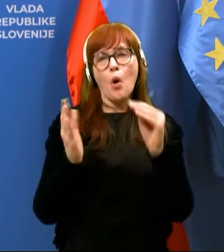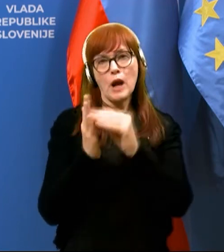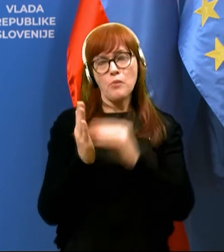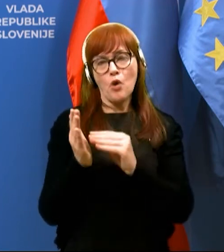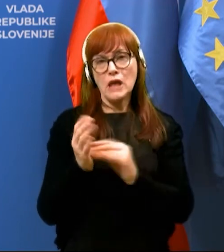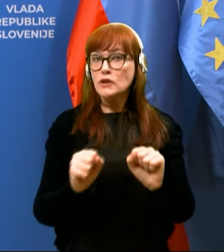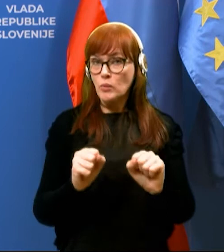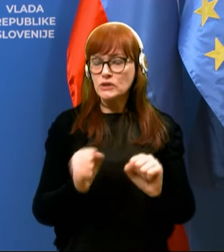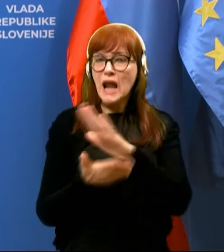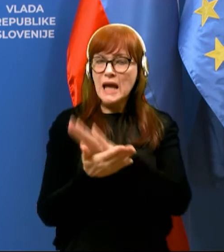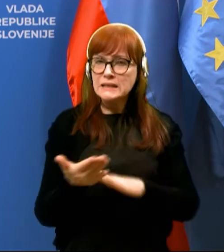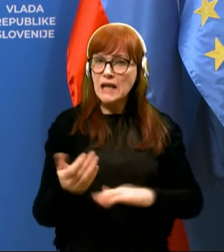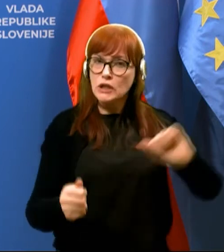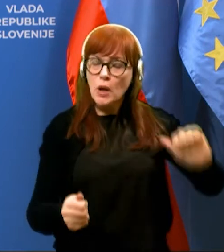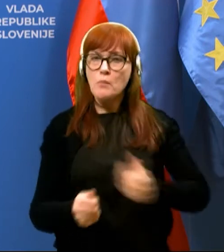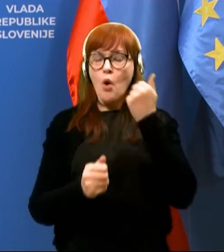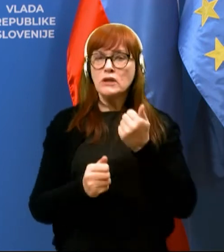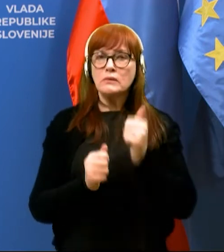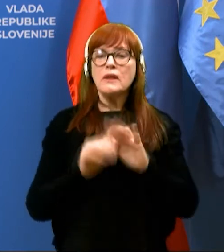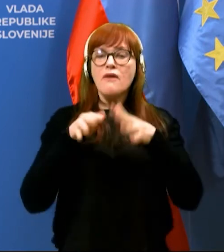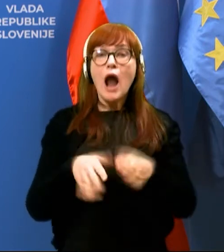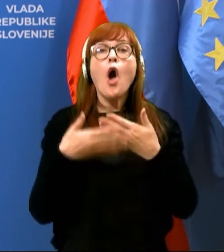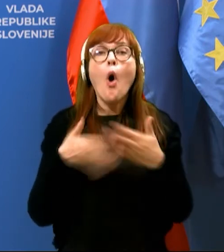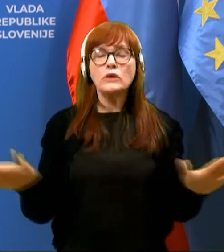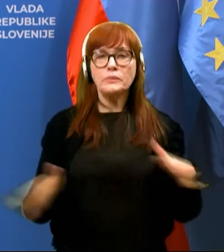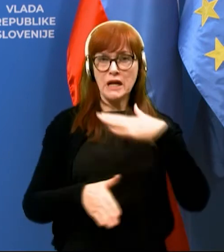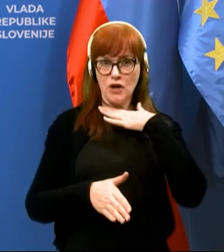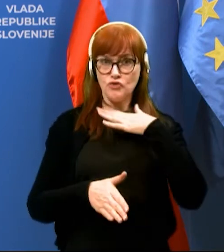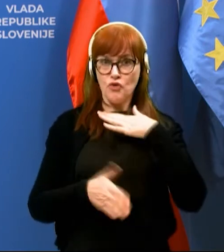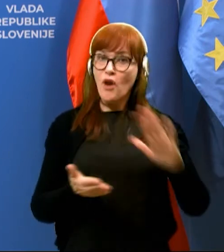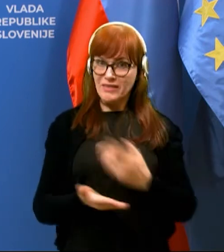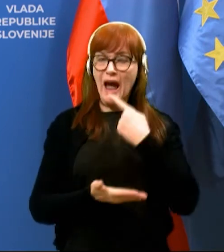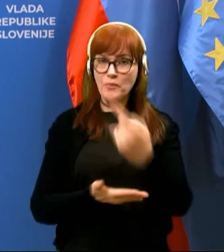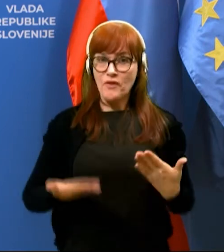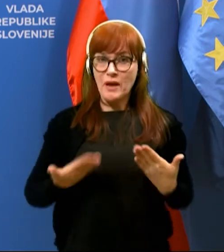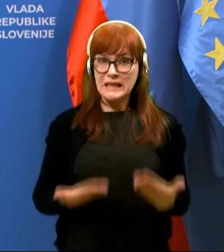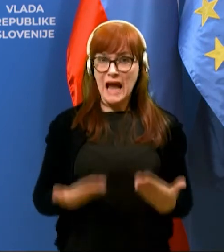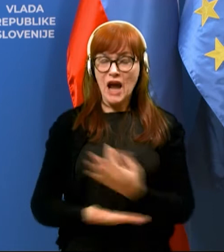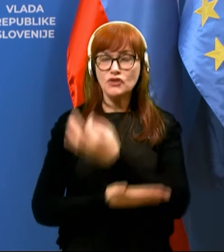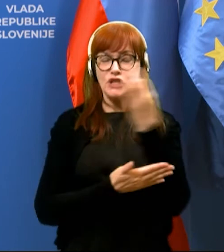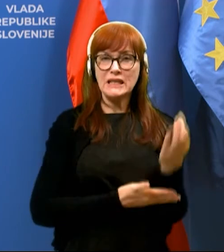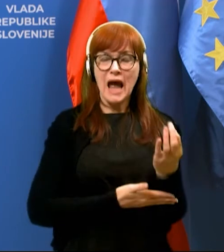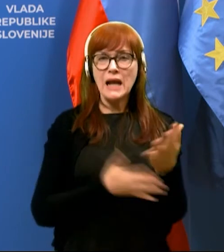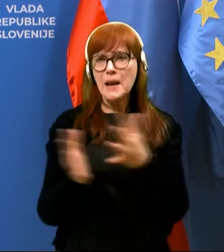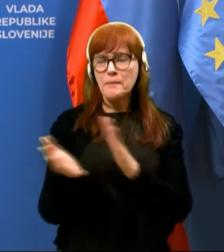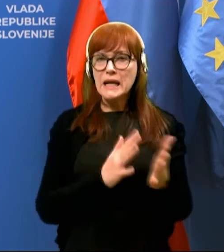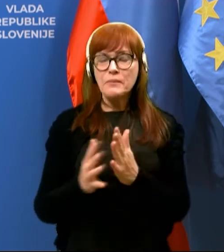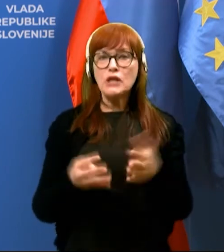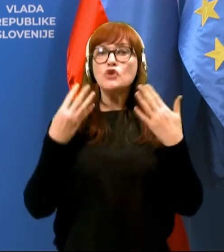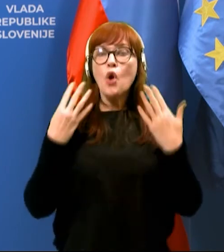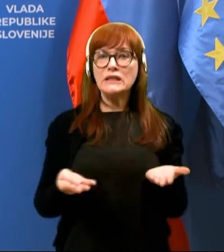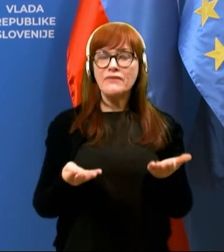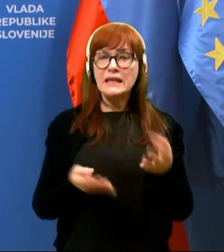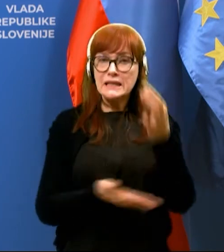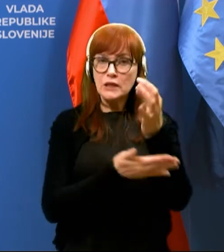začetnega ponovnega vala odpiranja šol. Naj povem, da je na današnji dan približno 90